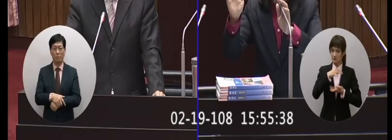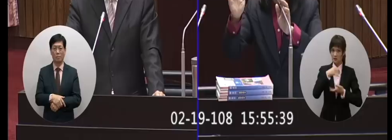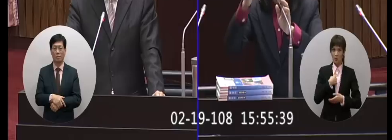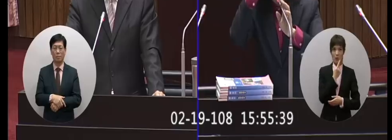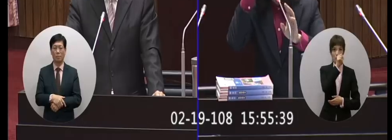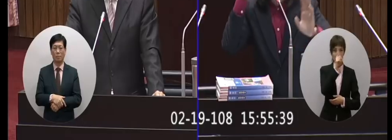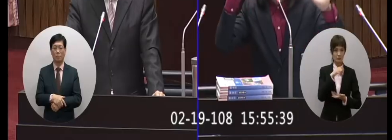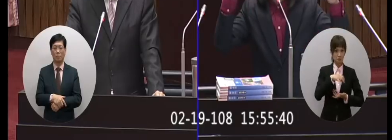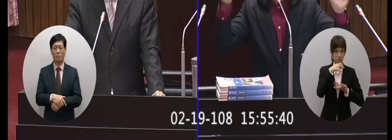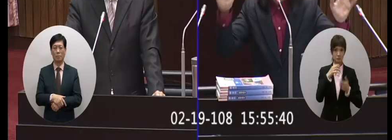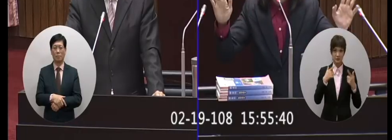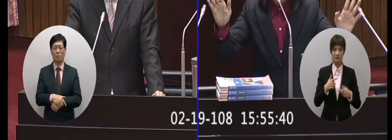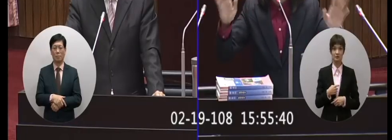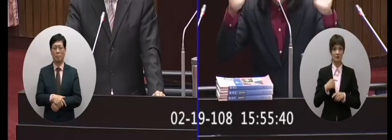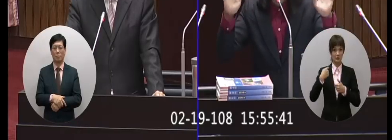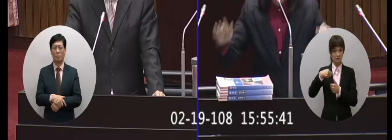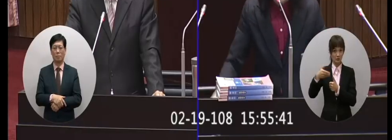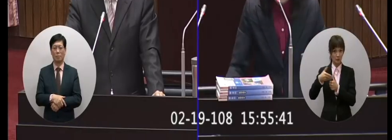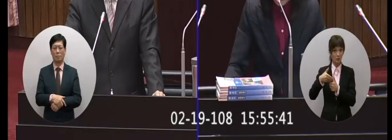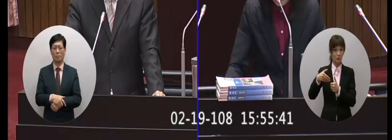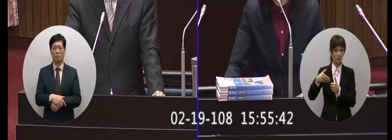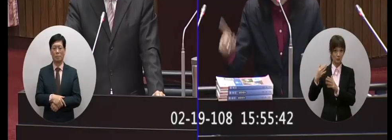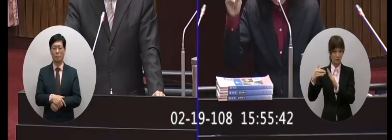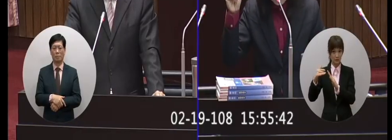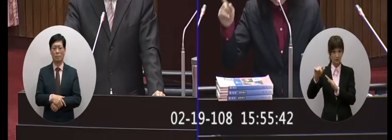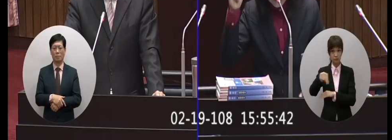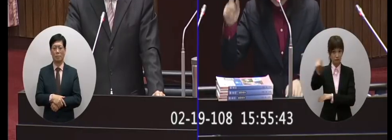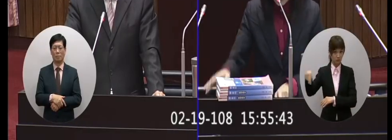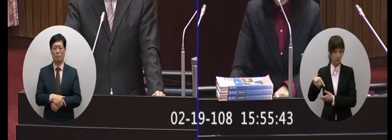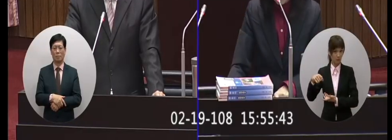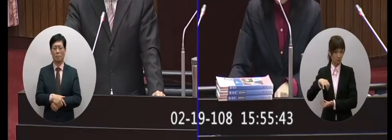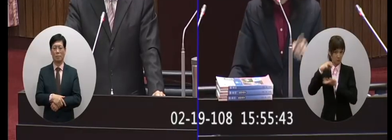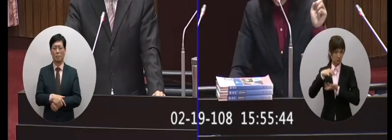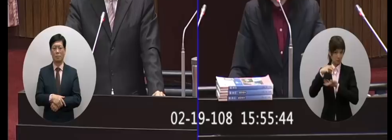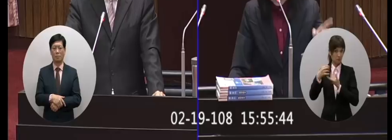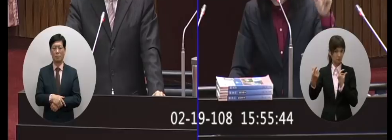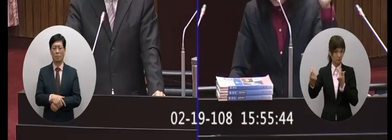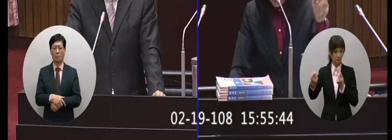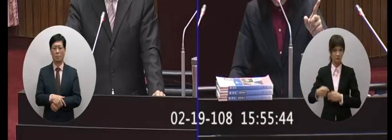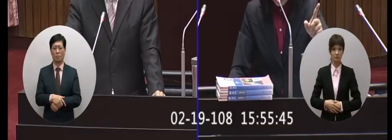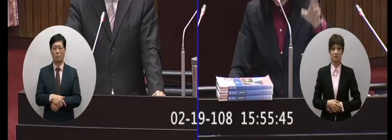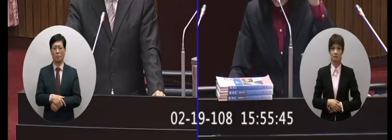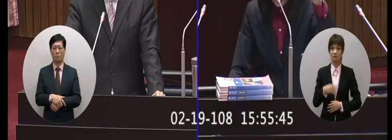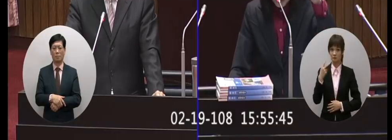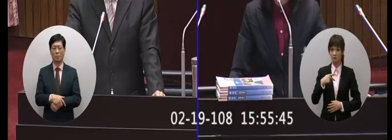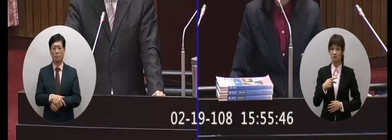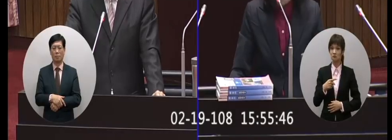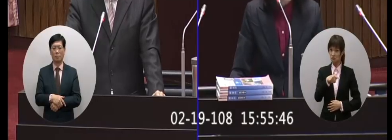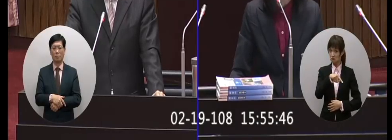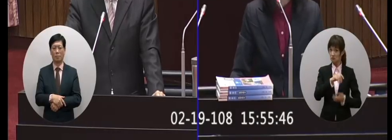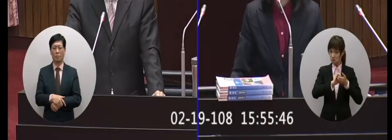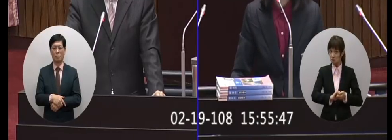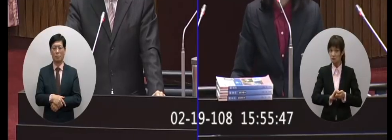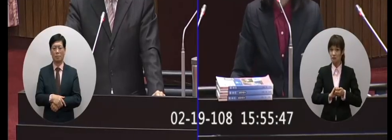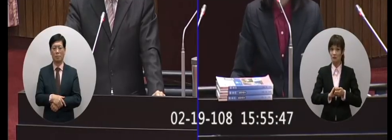擔憂啦我必須說教育現場的人都非常擔憂再來所以你確定所有教科書五月都會